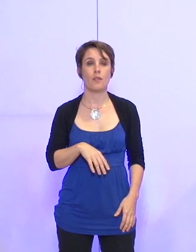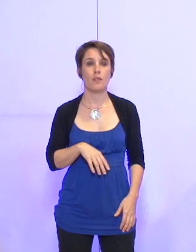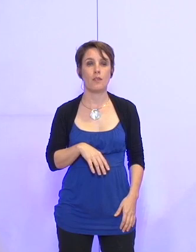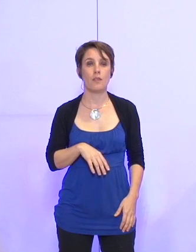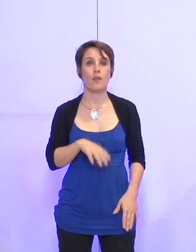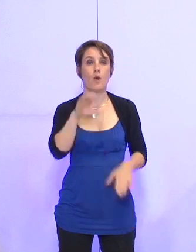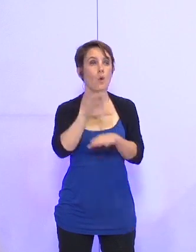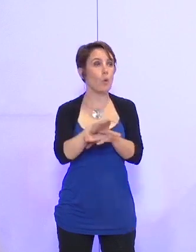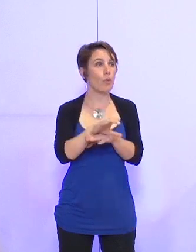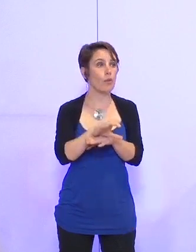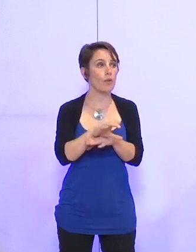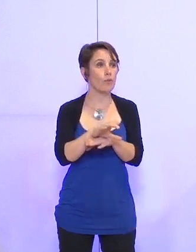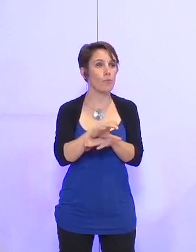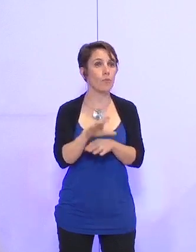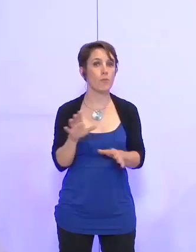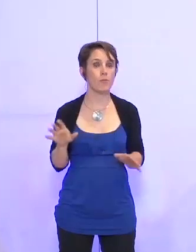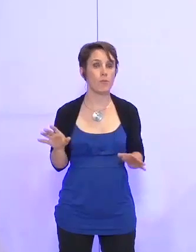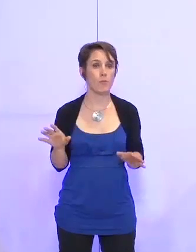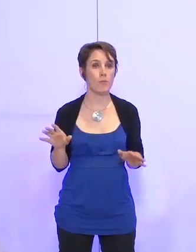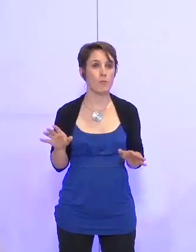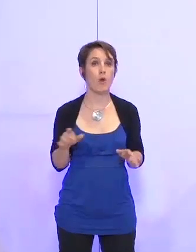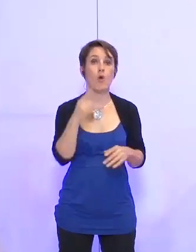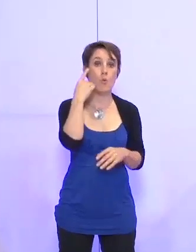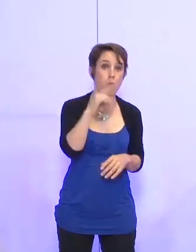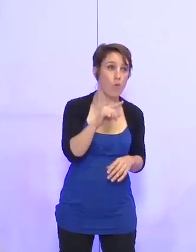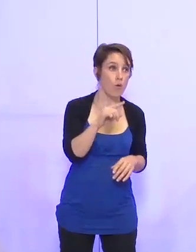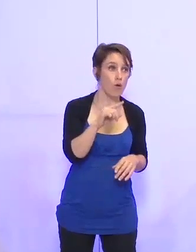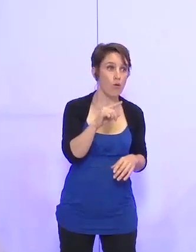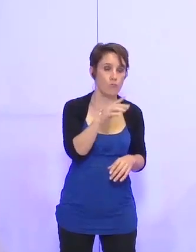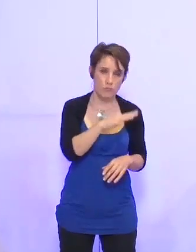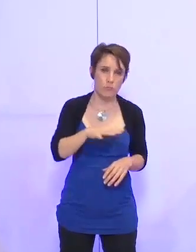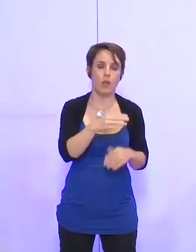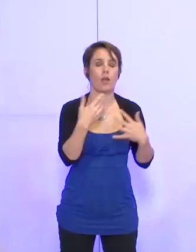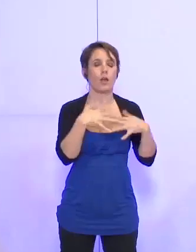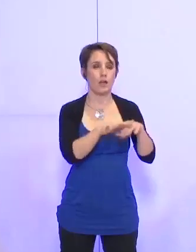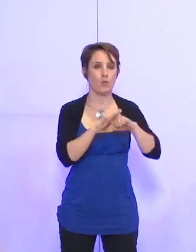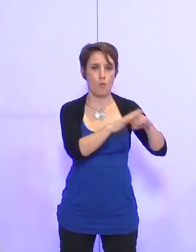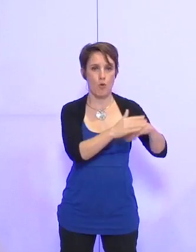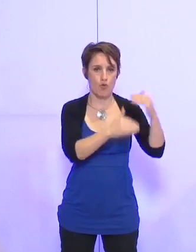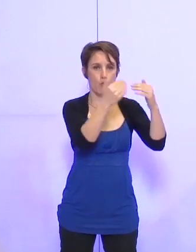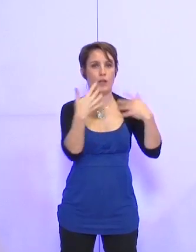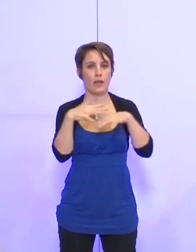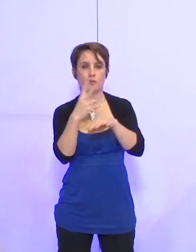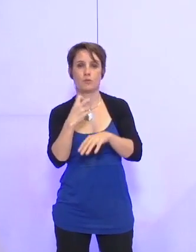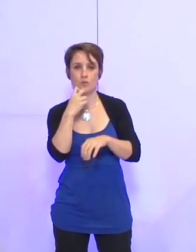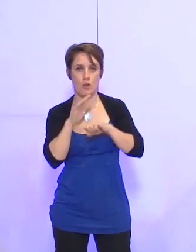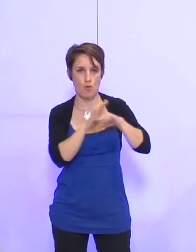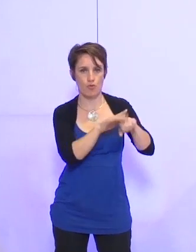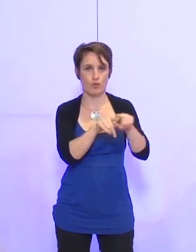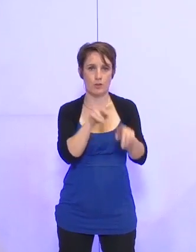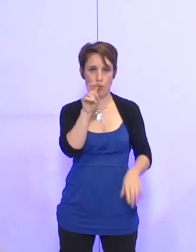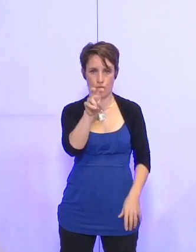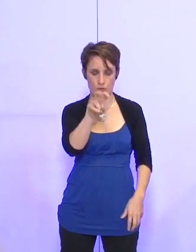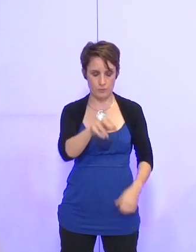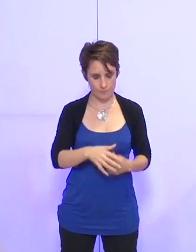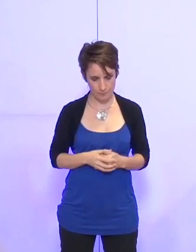Qui est contre ? Qui est est pour ? Le Rassemblement de gauche et de progrès, le Rassemblement citoyen de la gauche et les